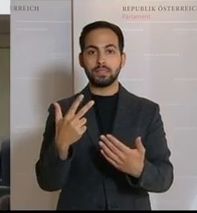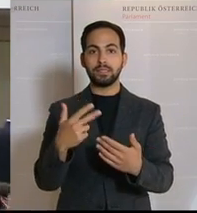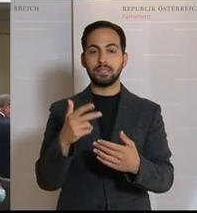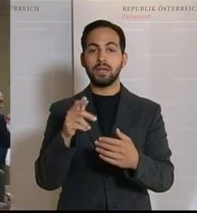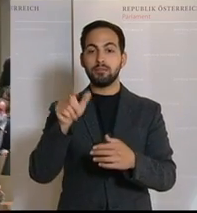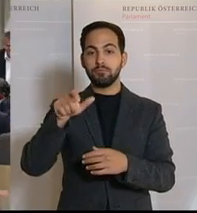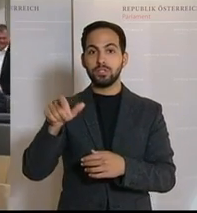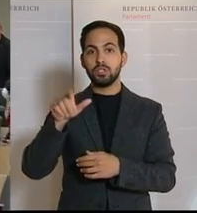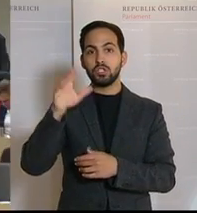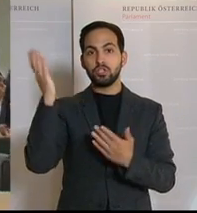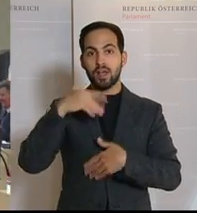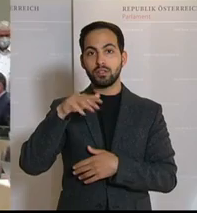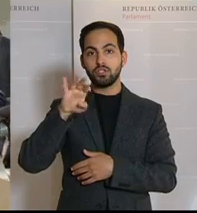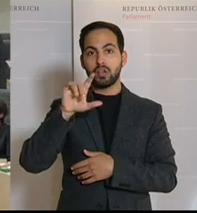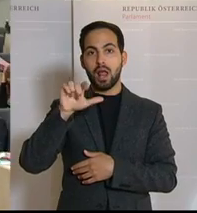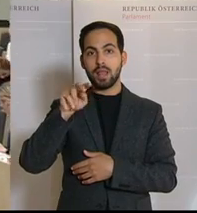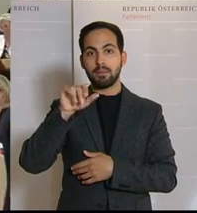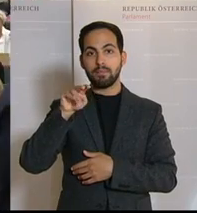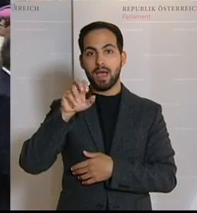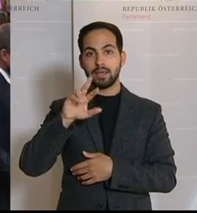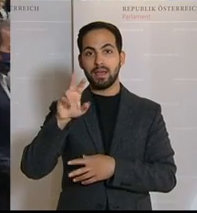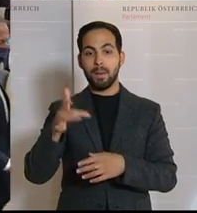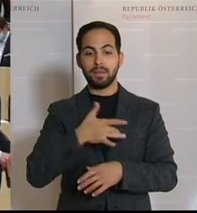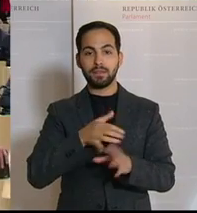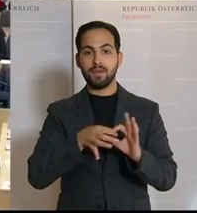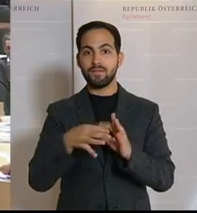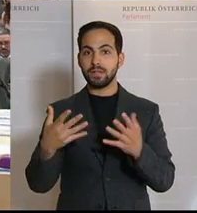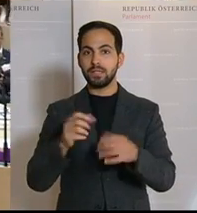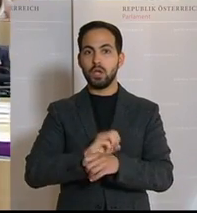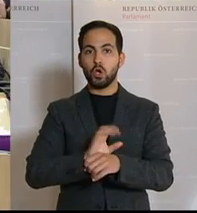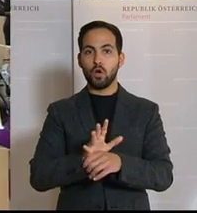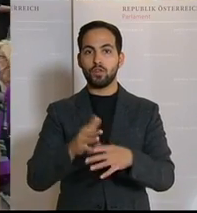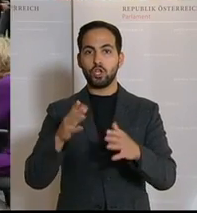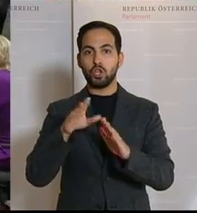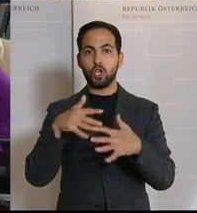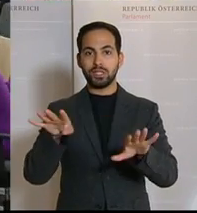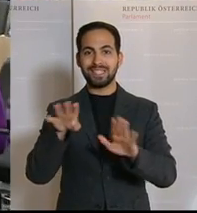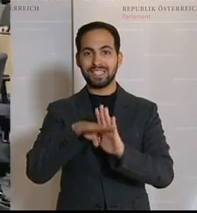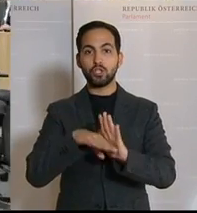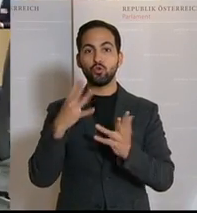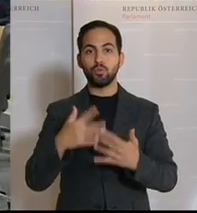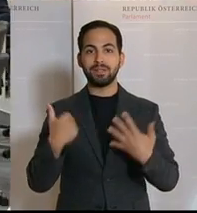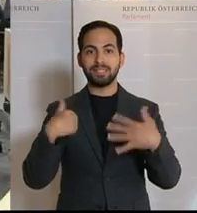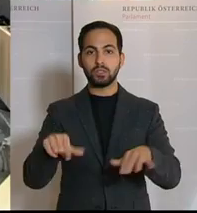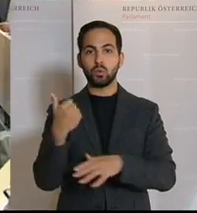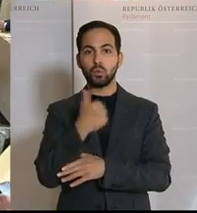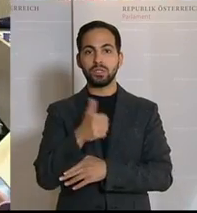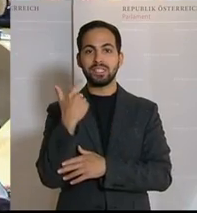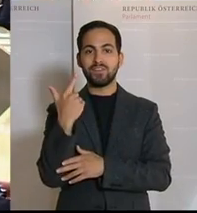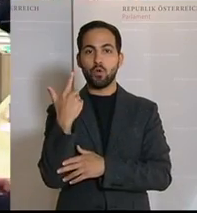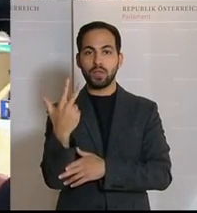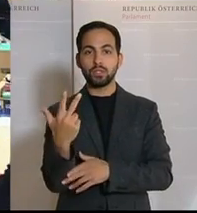Sanitäter und die Schaffung eines Screening-Registers zur Covid-19-Datenverarbeitung. Und